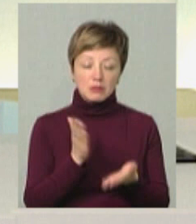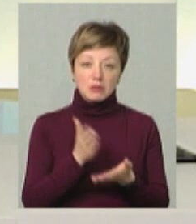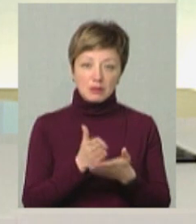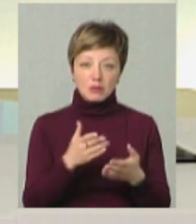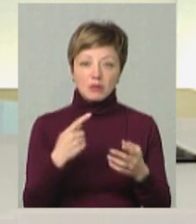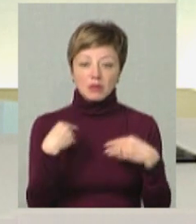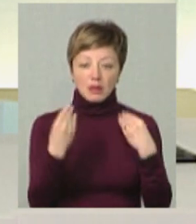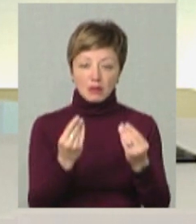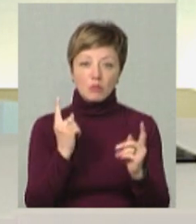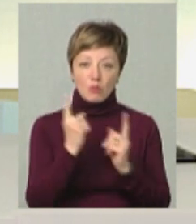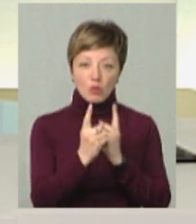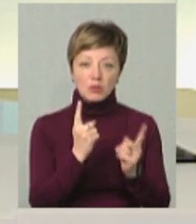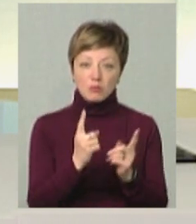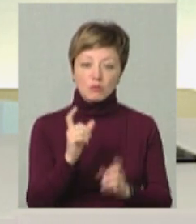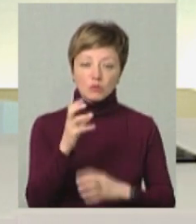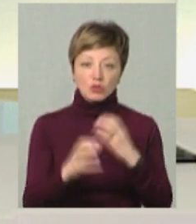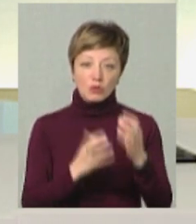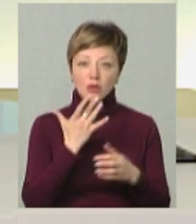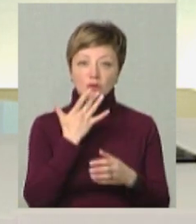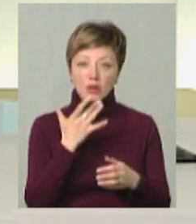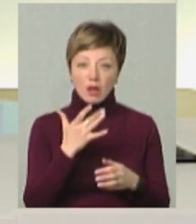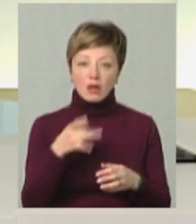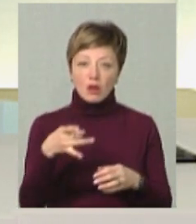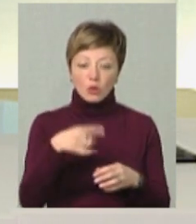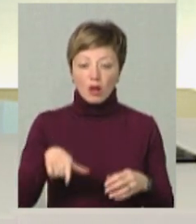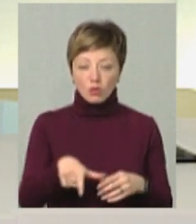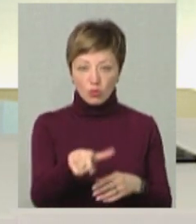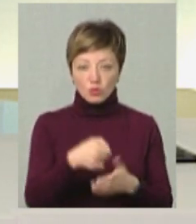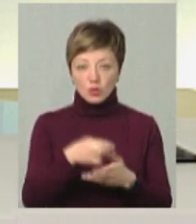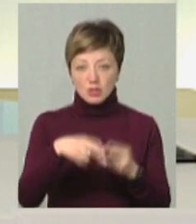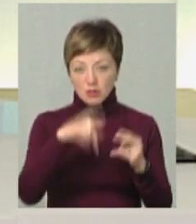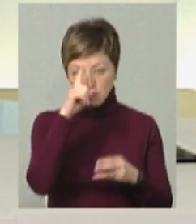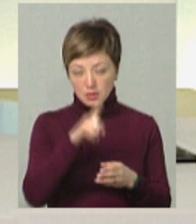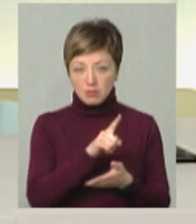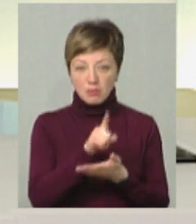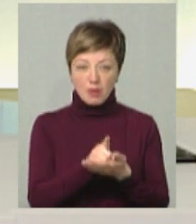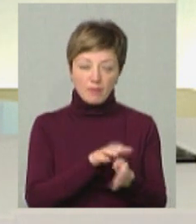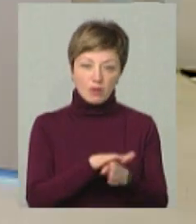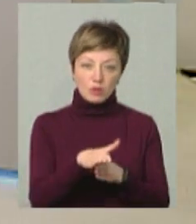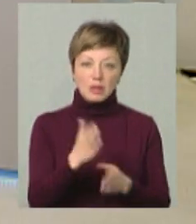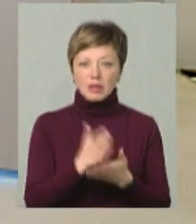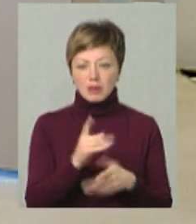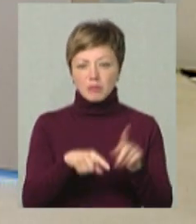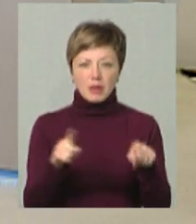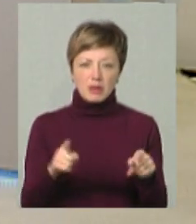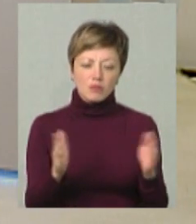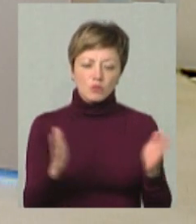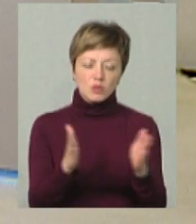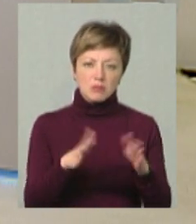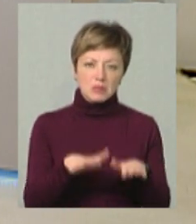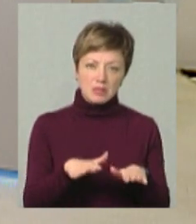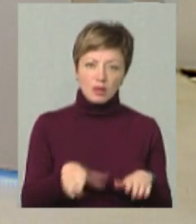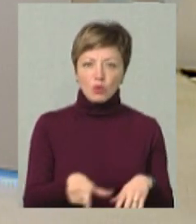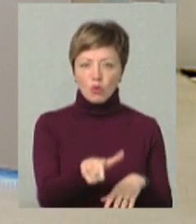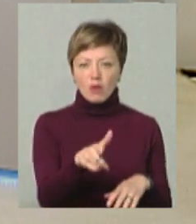дати приїзд по основних напрямках, по міжнародних, по національних і по оригінальних дорогах, ми до кінця місця маємо його закрити. Є там певні вузькі місця, по